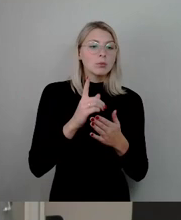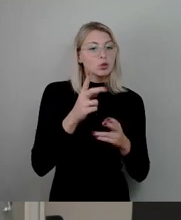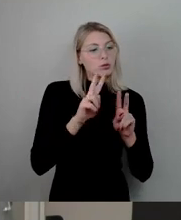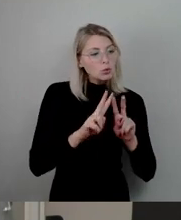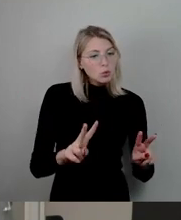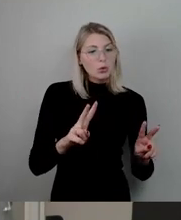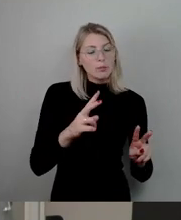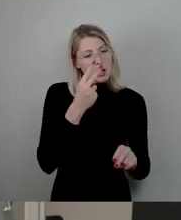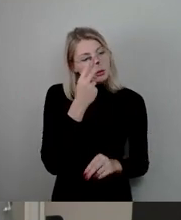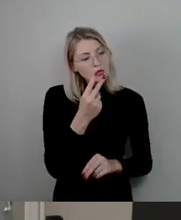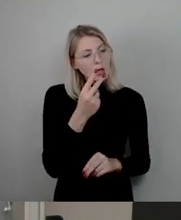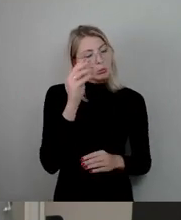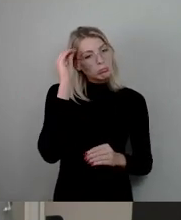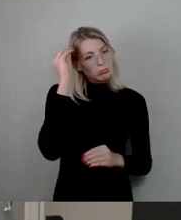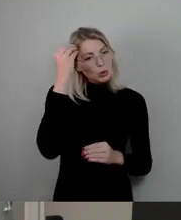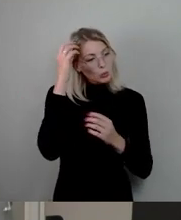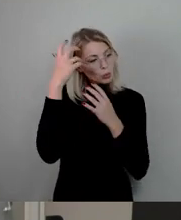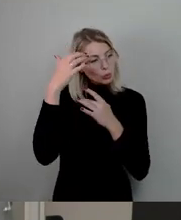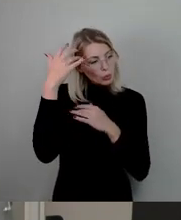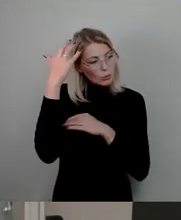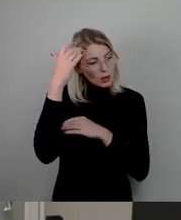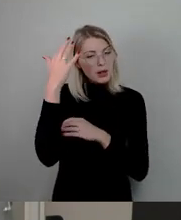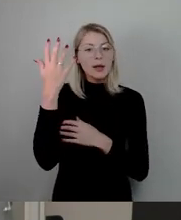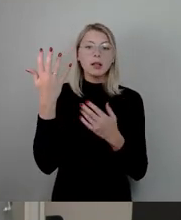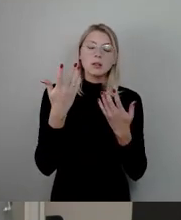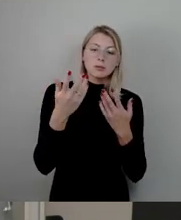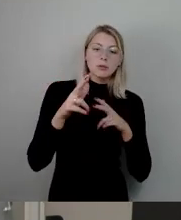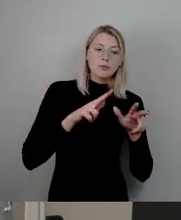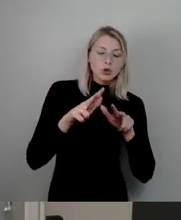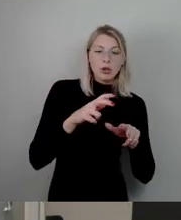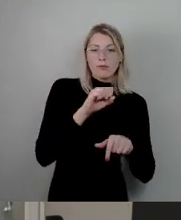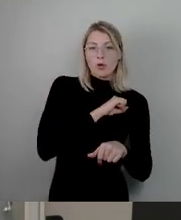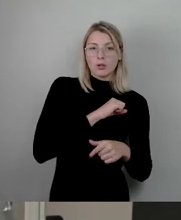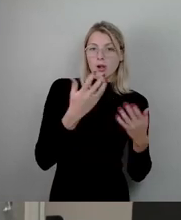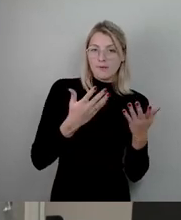angucken, welches dann die wirtschaftlichere Variante wäre.